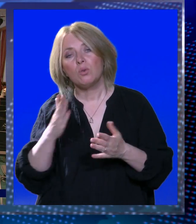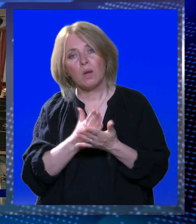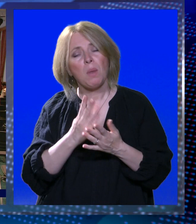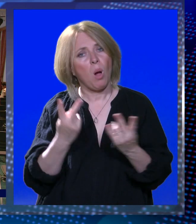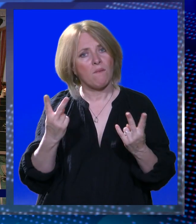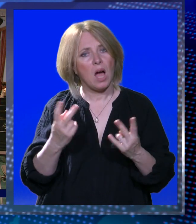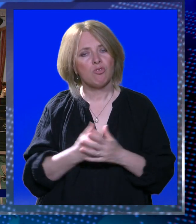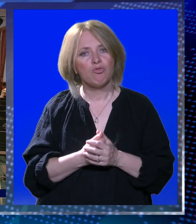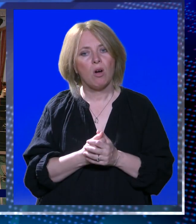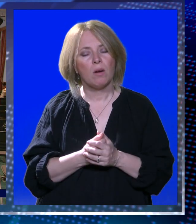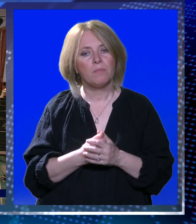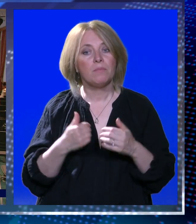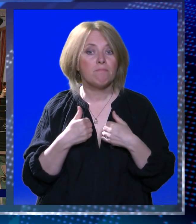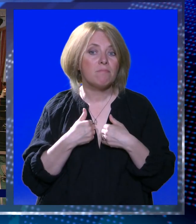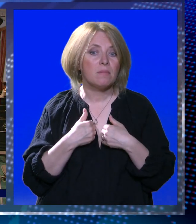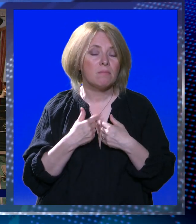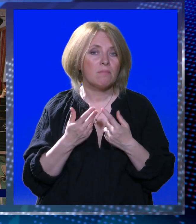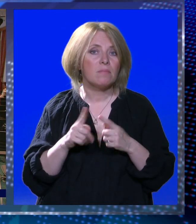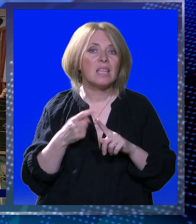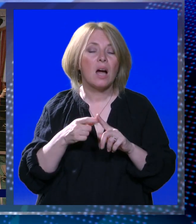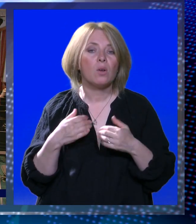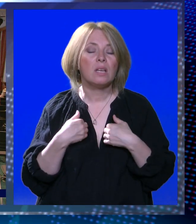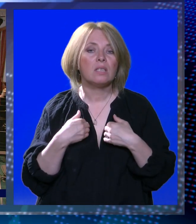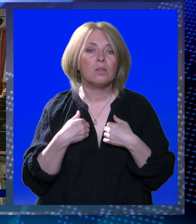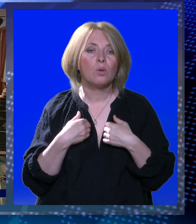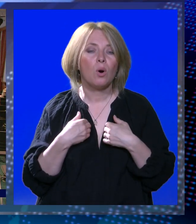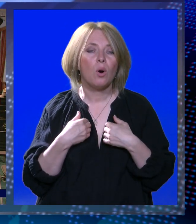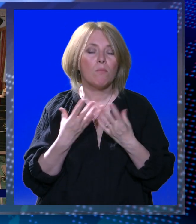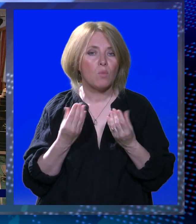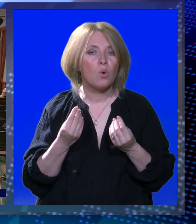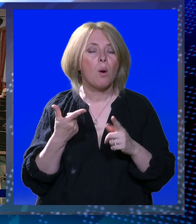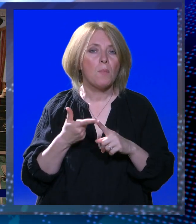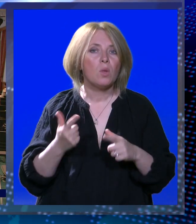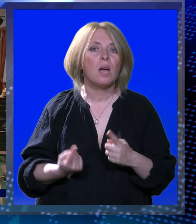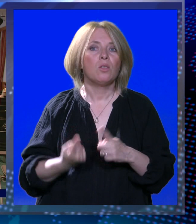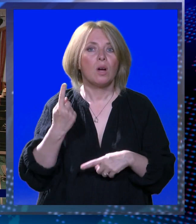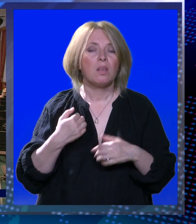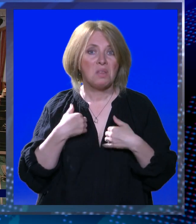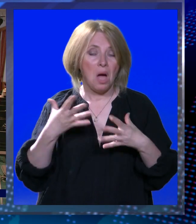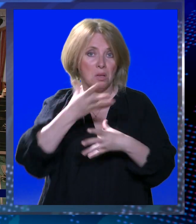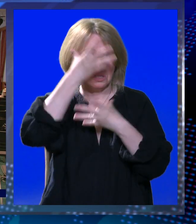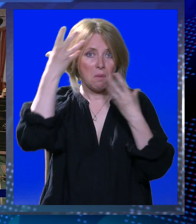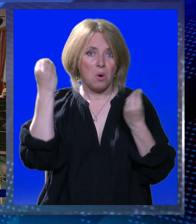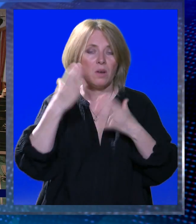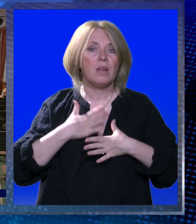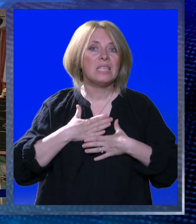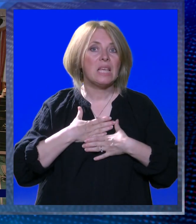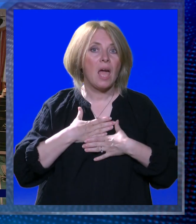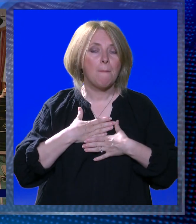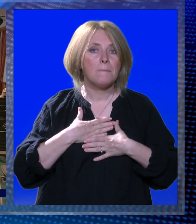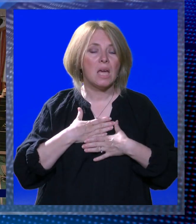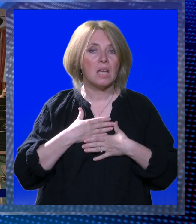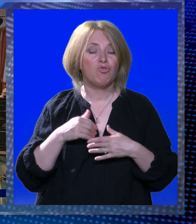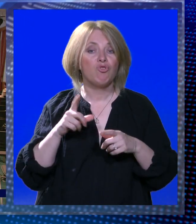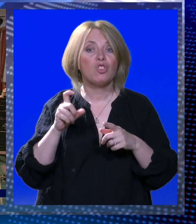isto bilo jako važno. Tako da se dosta često događalo da bi ja zaboravio na sebe